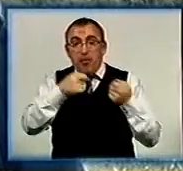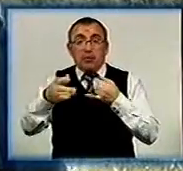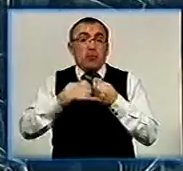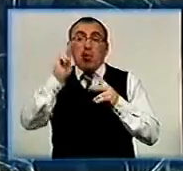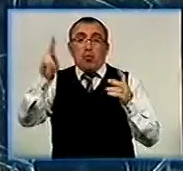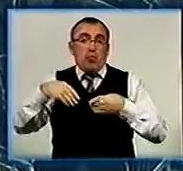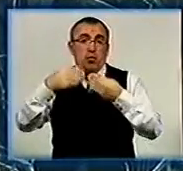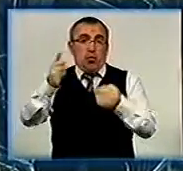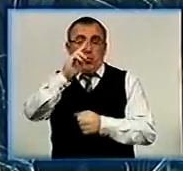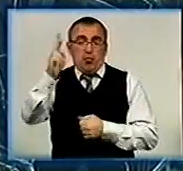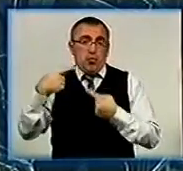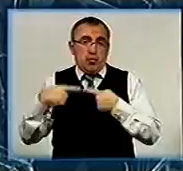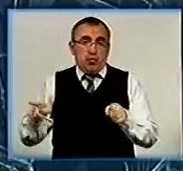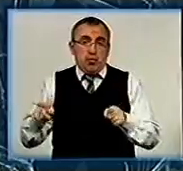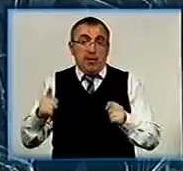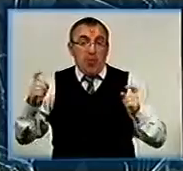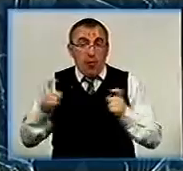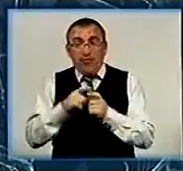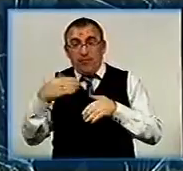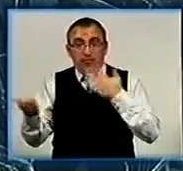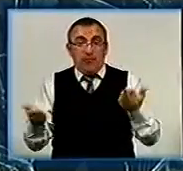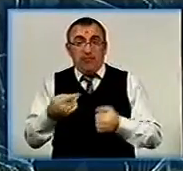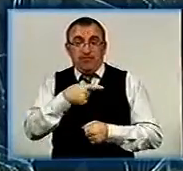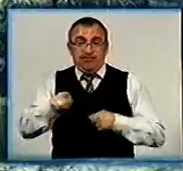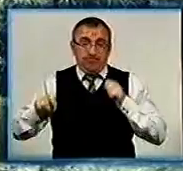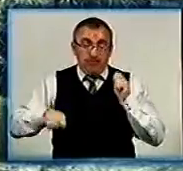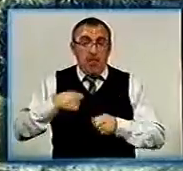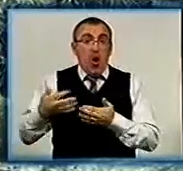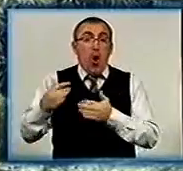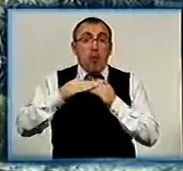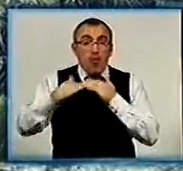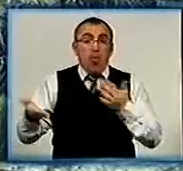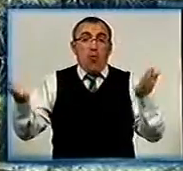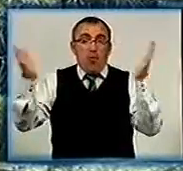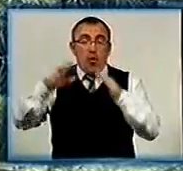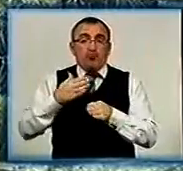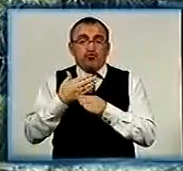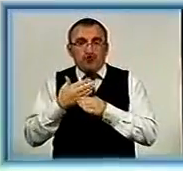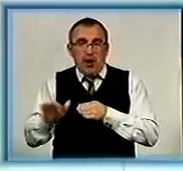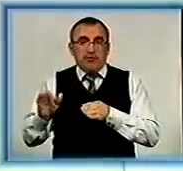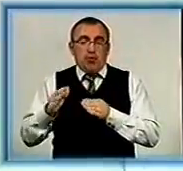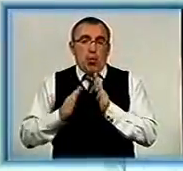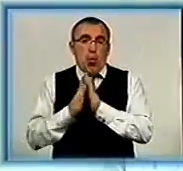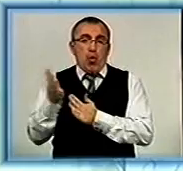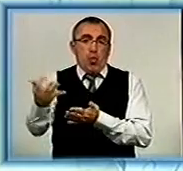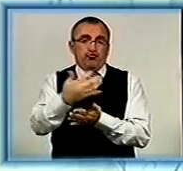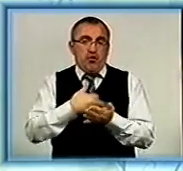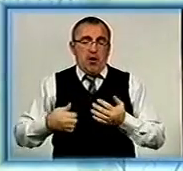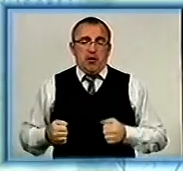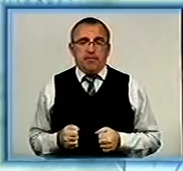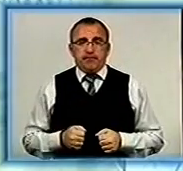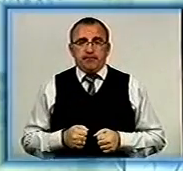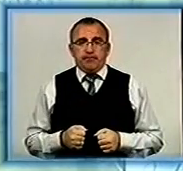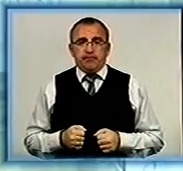десь комусь другому. Доки триває конфлікт, усі його сторони несуть збитки. А на полях незібраною залишається частина врожаю. Микола Муми, а Олександр